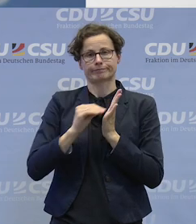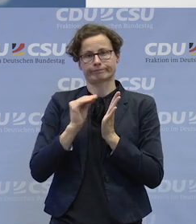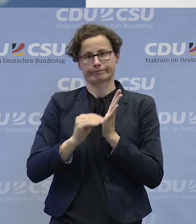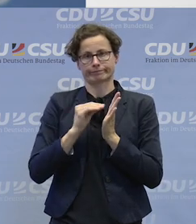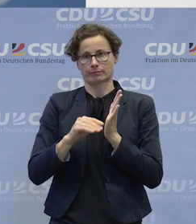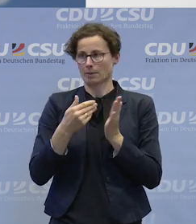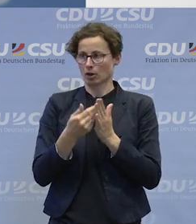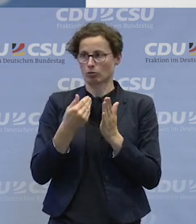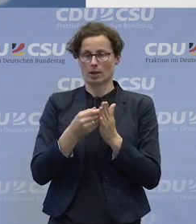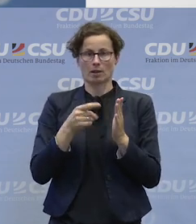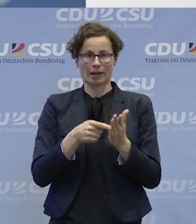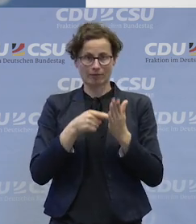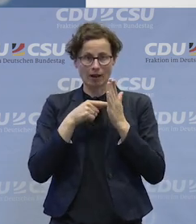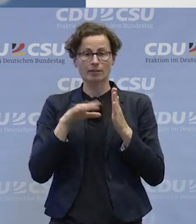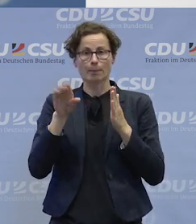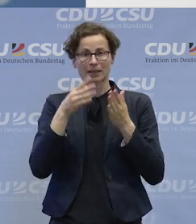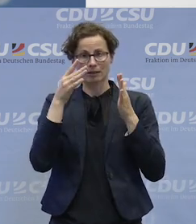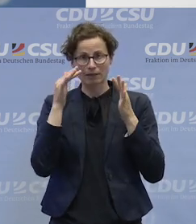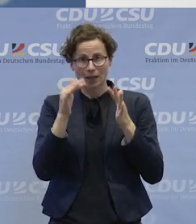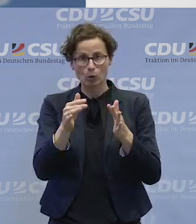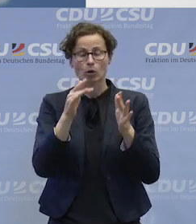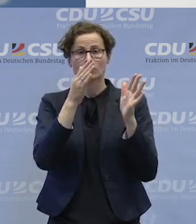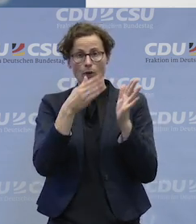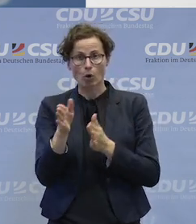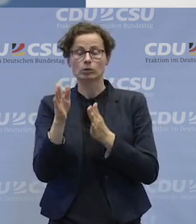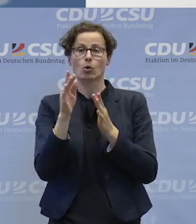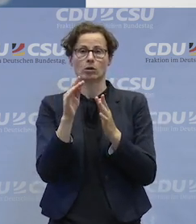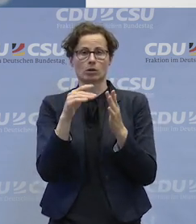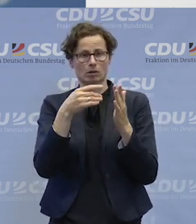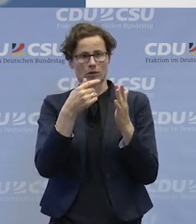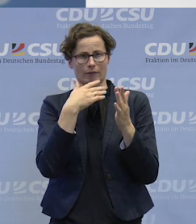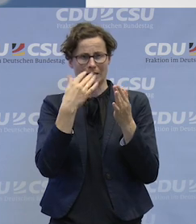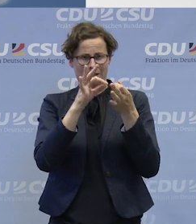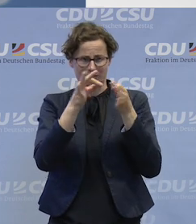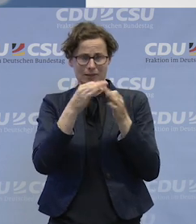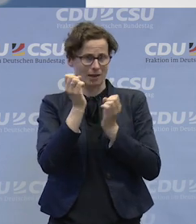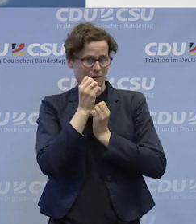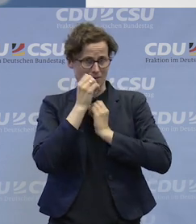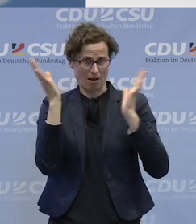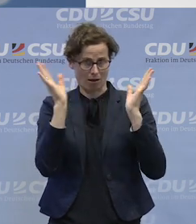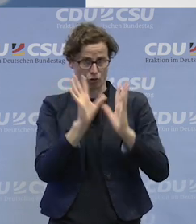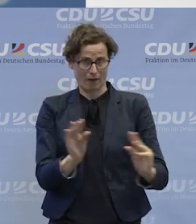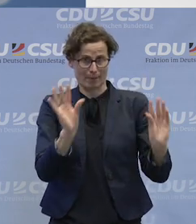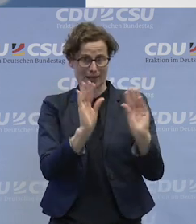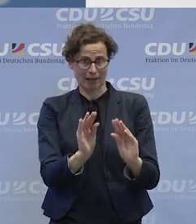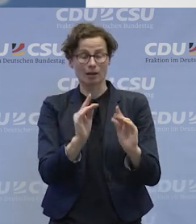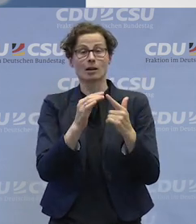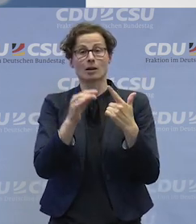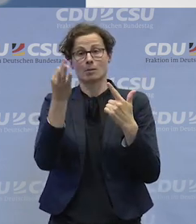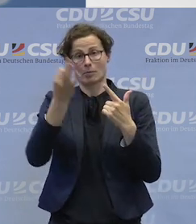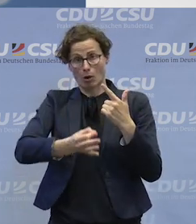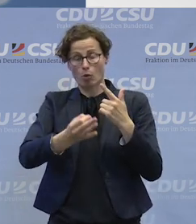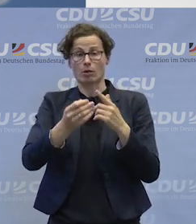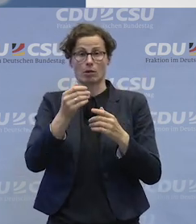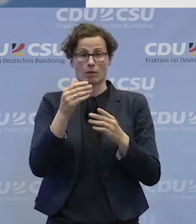Hinweis, dass die Mitwirkungsverordnung zu schwammig ist. So kann man es vielleicht ausdrücken, dass man sich da auch eine stärkere Rolle der Vertrauensleute